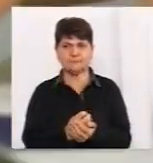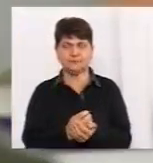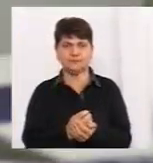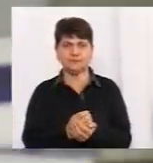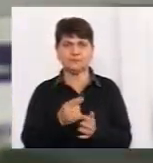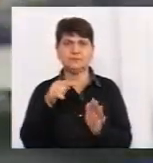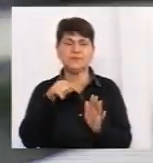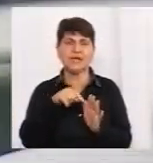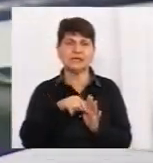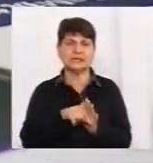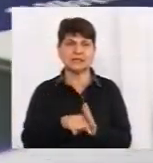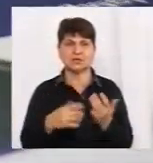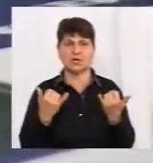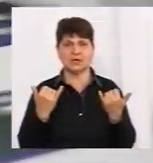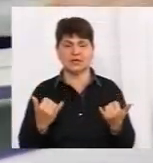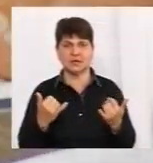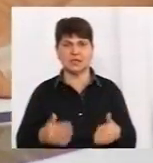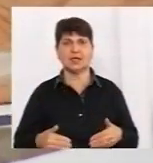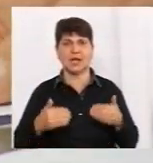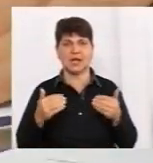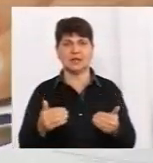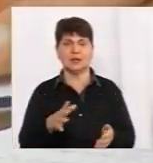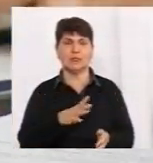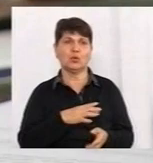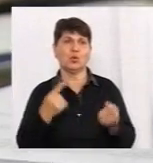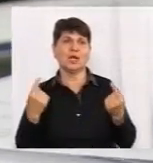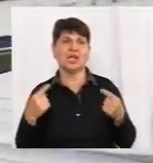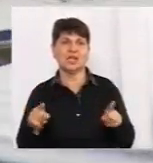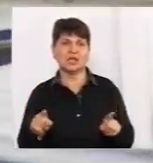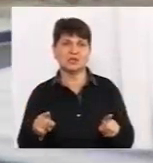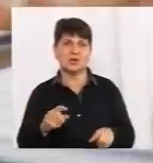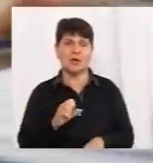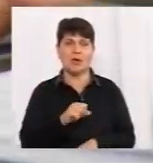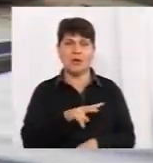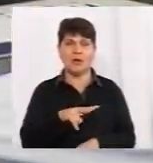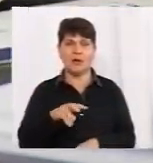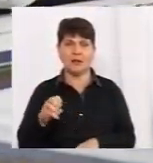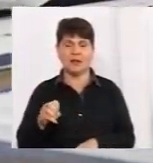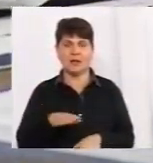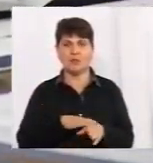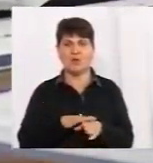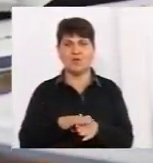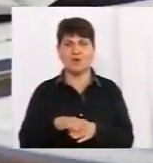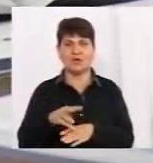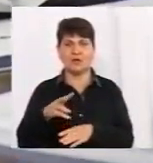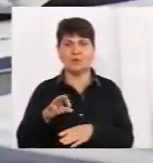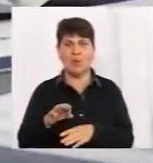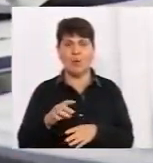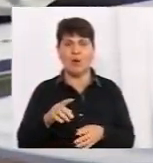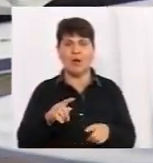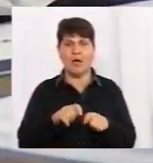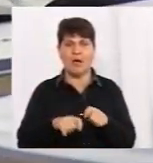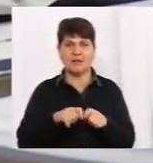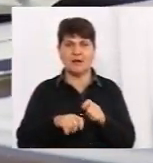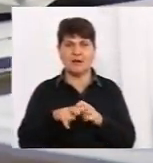Значить, на даний етап там були інші, але ми теж проводимо аналіз, робиться